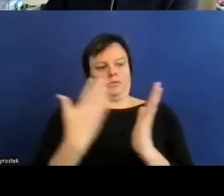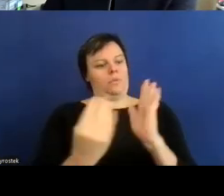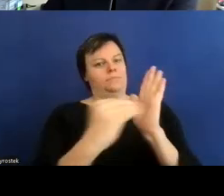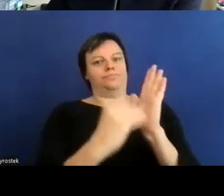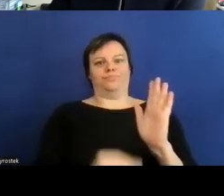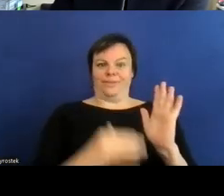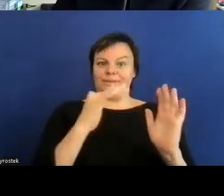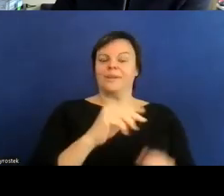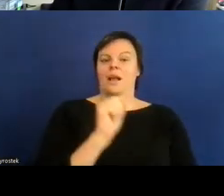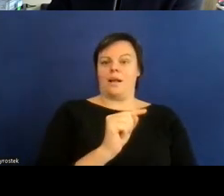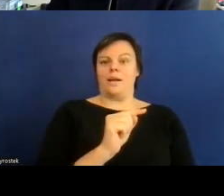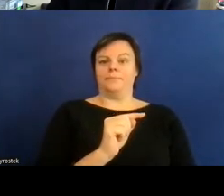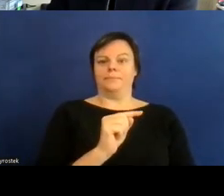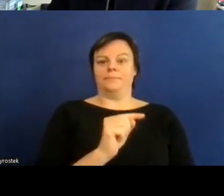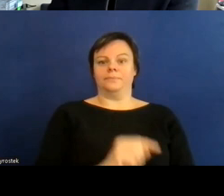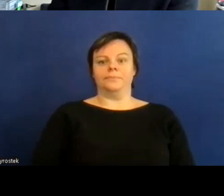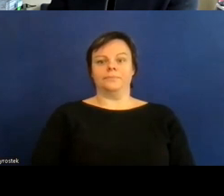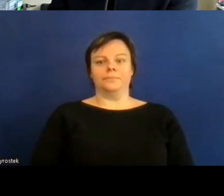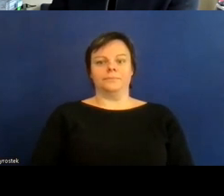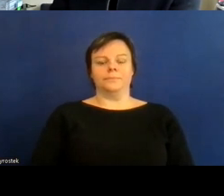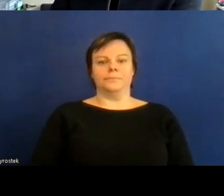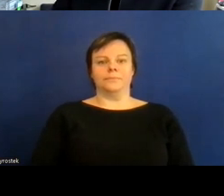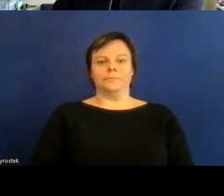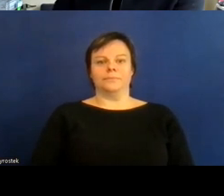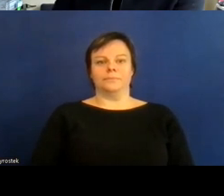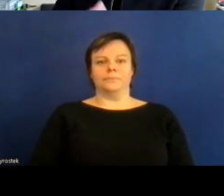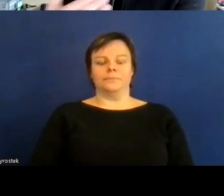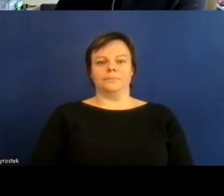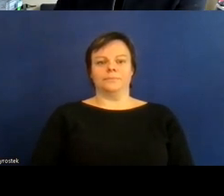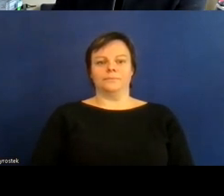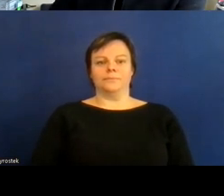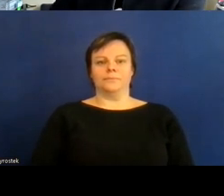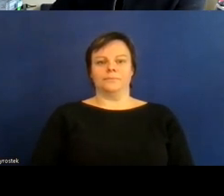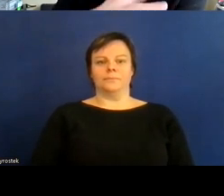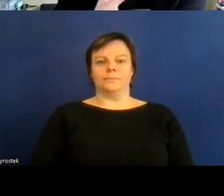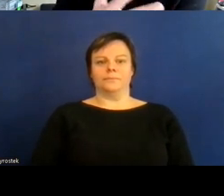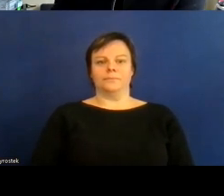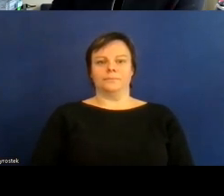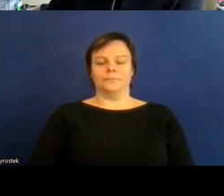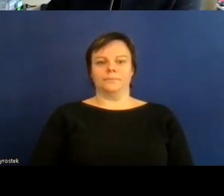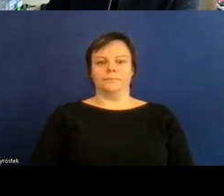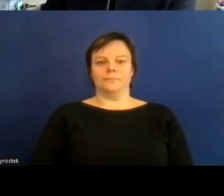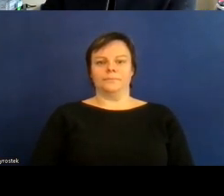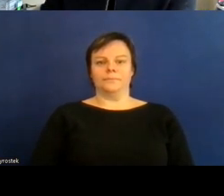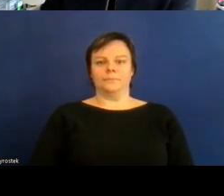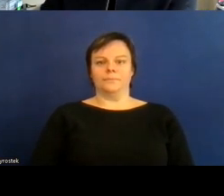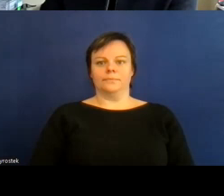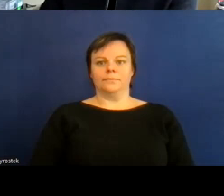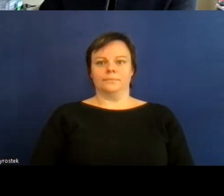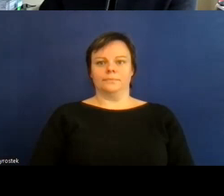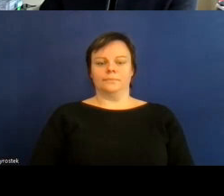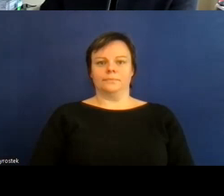ein gegenkonzept bei dem gesagt wird ein design soll für unterschiedliche produkte und